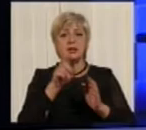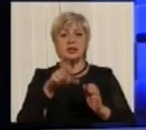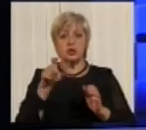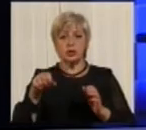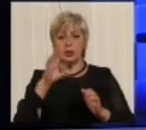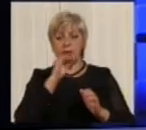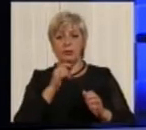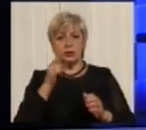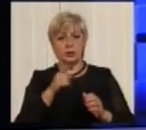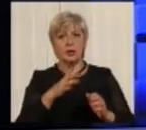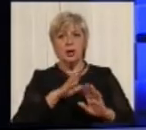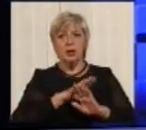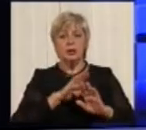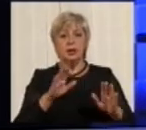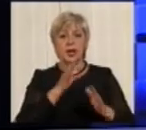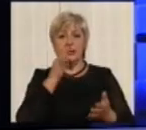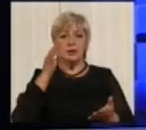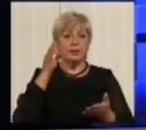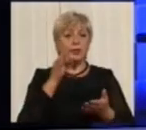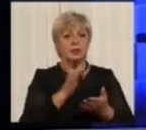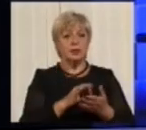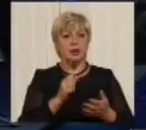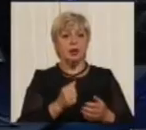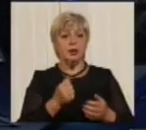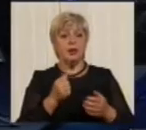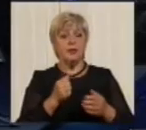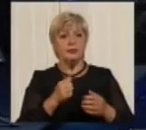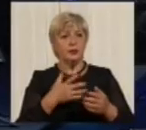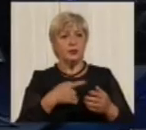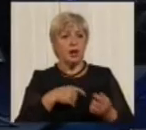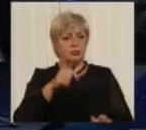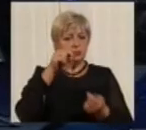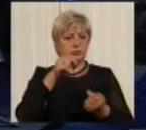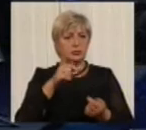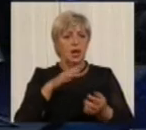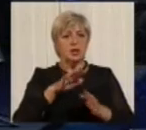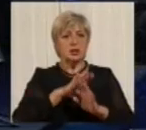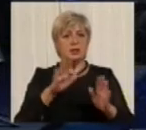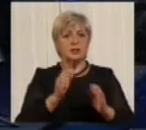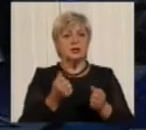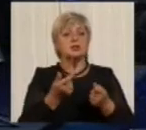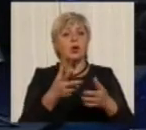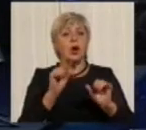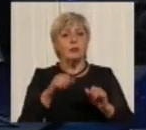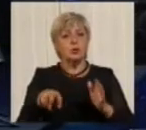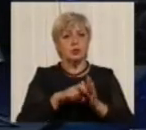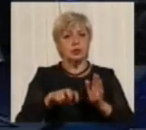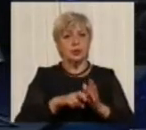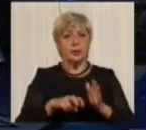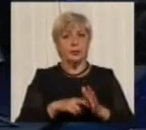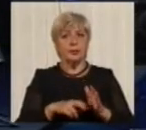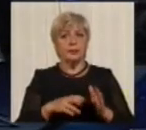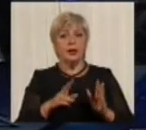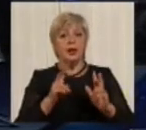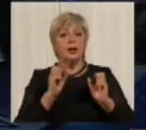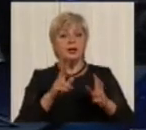потрапила в аварію, не відповідала заявленій у техпаспорті. Про це повідомив слідчий у справі Микита Гаркавий. Як впливає на рух те,